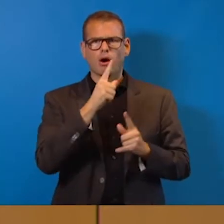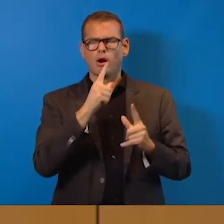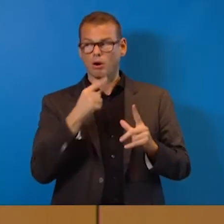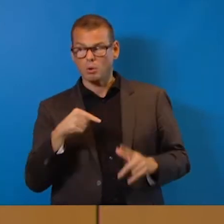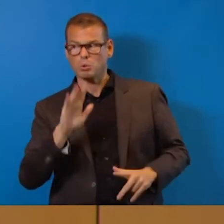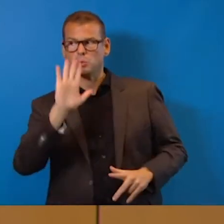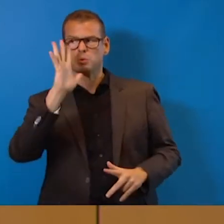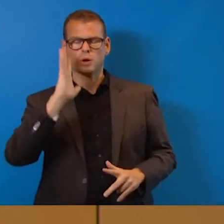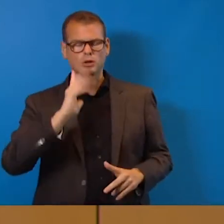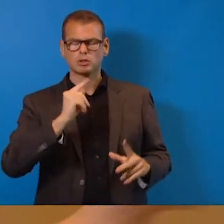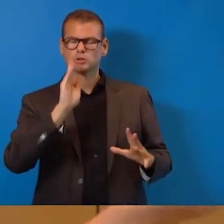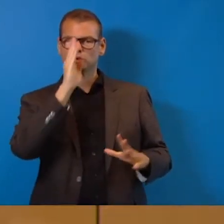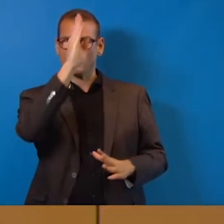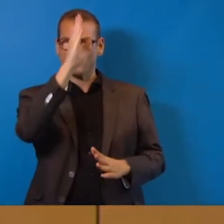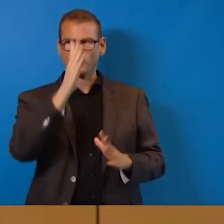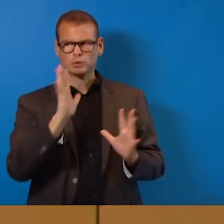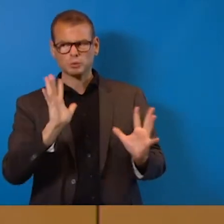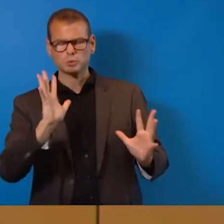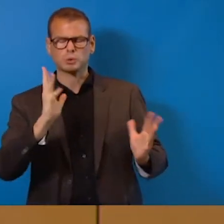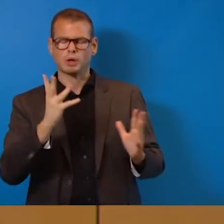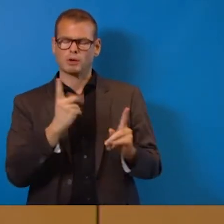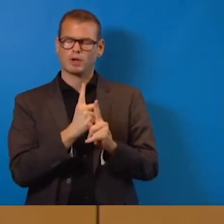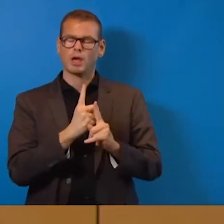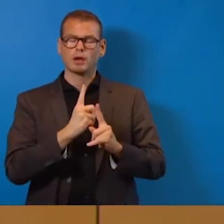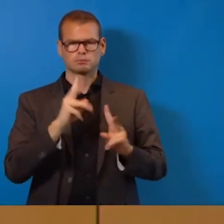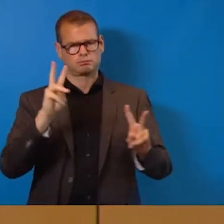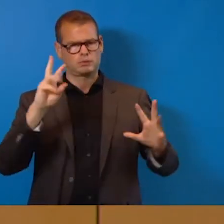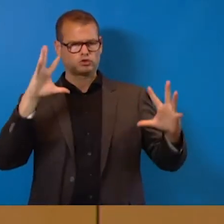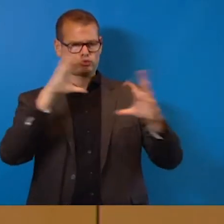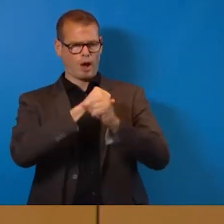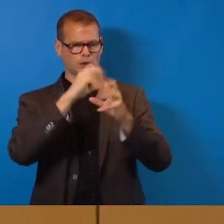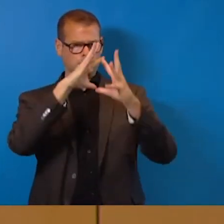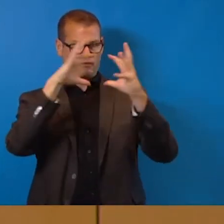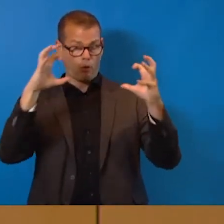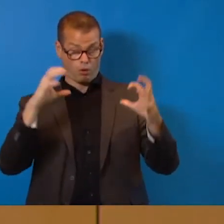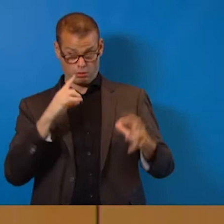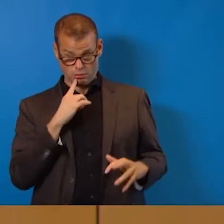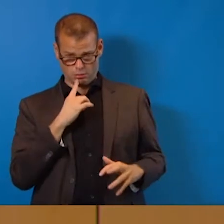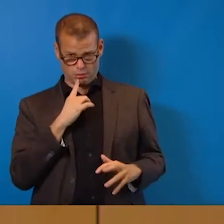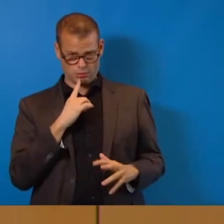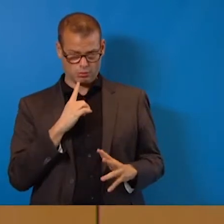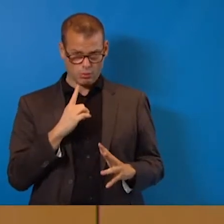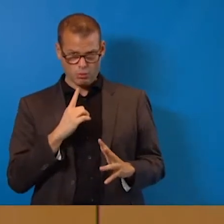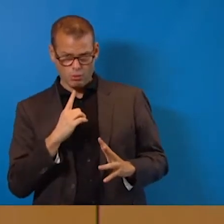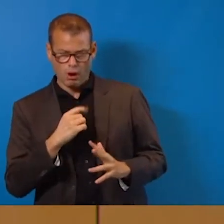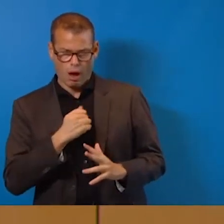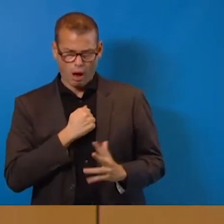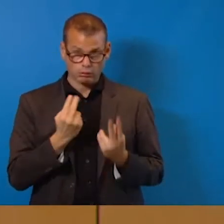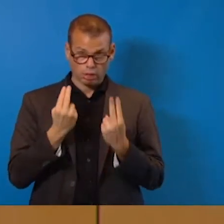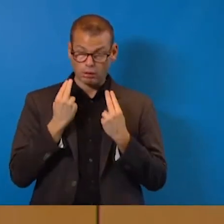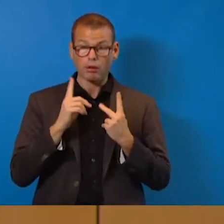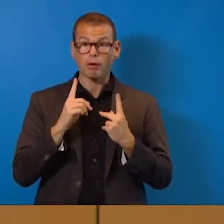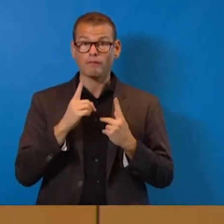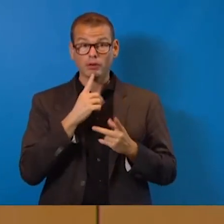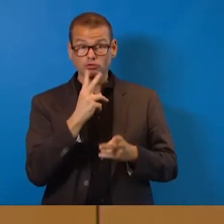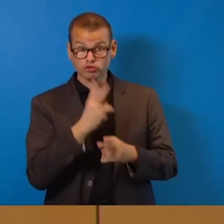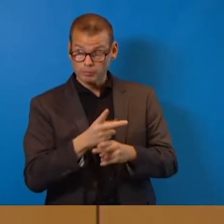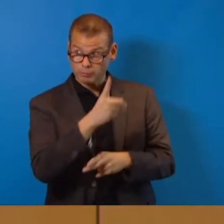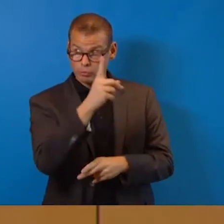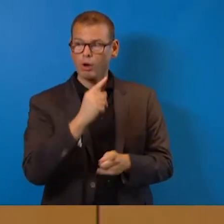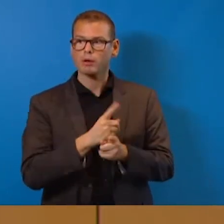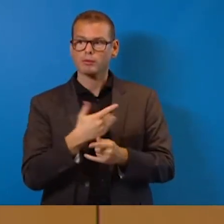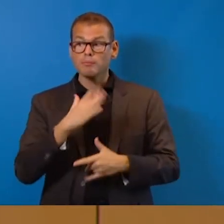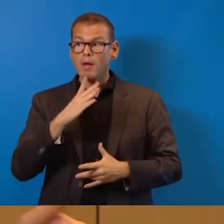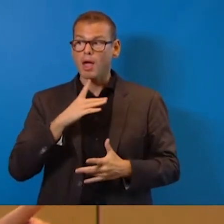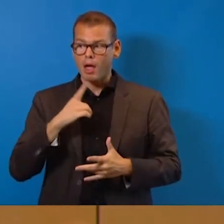Wolken. Weil eins ist doch klar, wenn es stimmt, die These, dass da schwarze Wolken kommen, dann müssen gerade wir in die Zukunft investieren. Jede